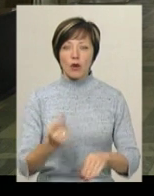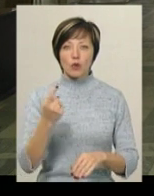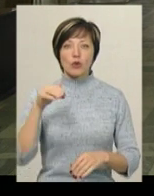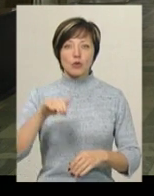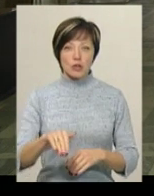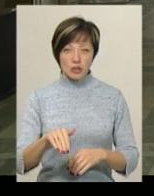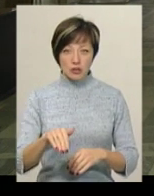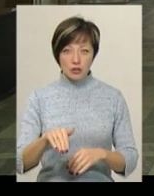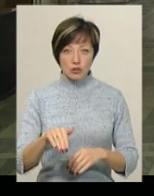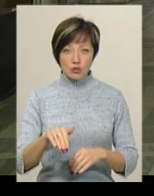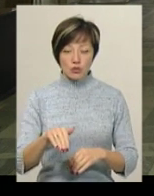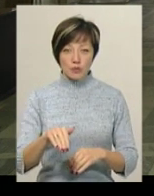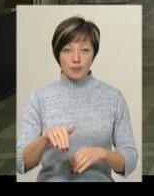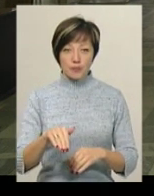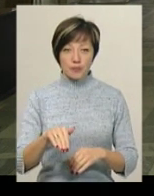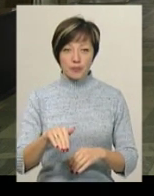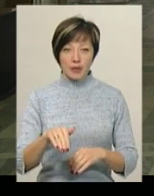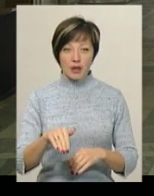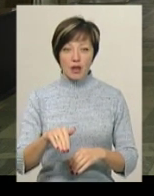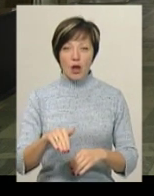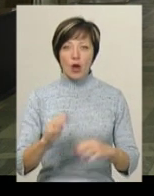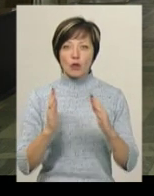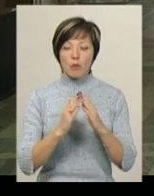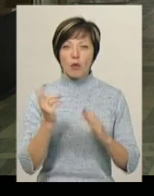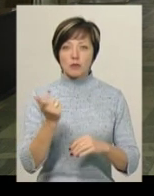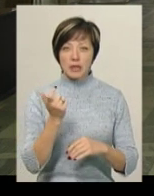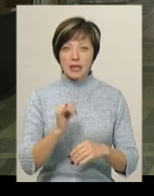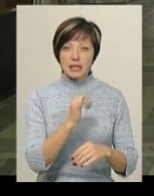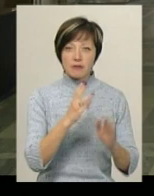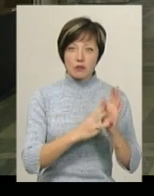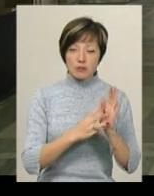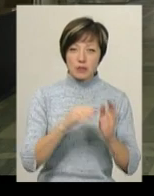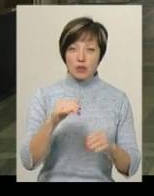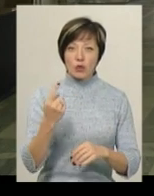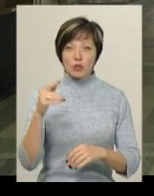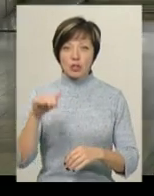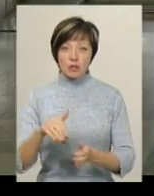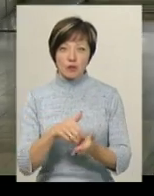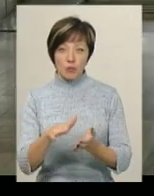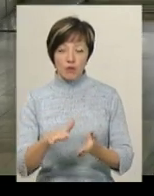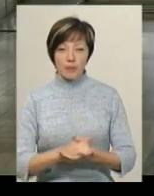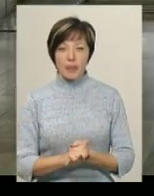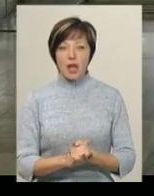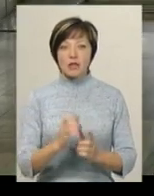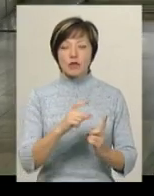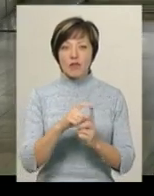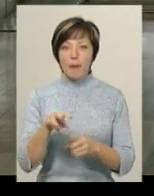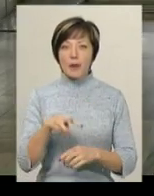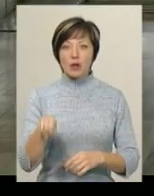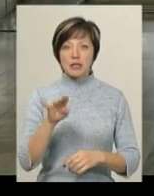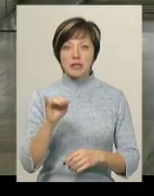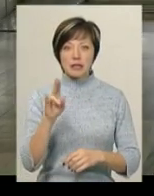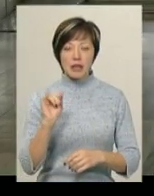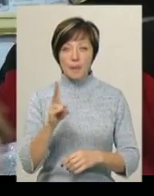тисячу домогосподарства. І з 8 тисяч тільки 1 тисячі відмовлено. За словами Миколи Дідика,